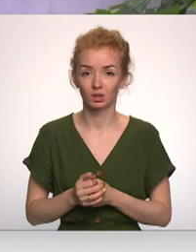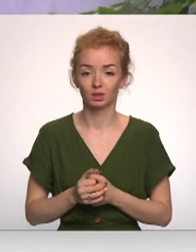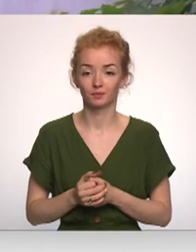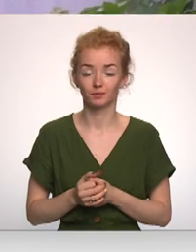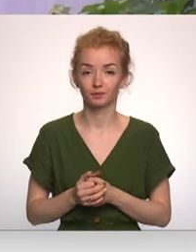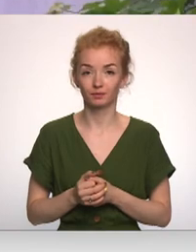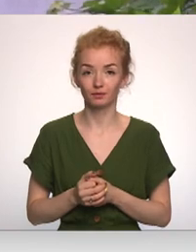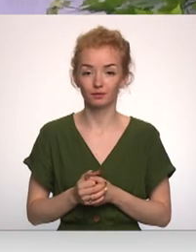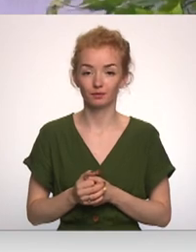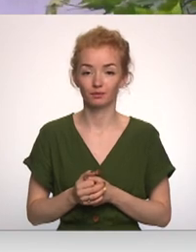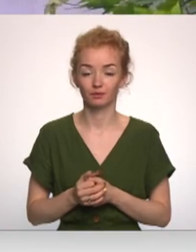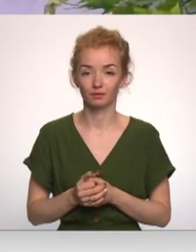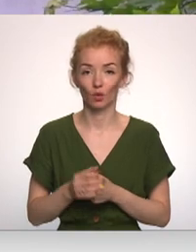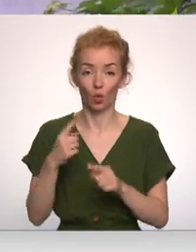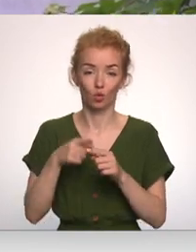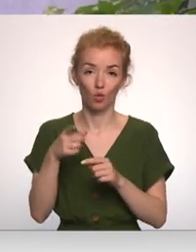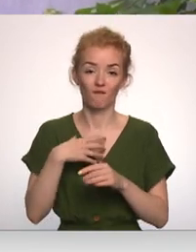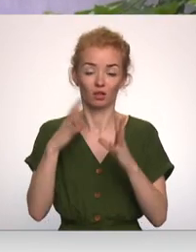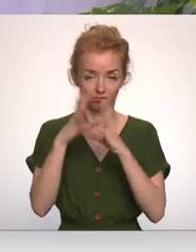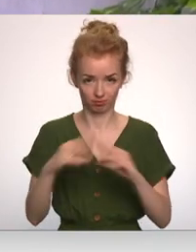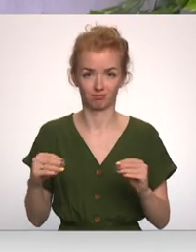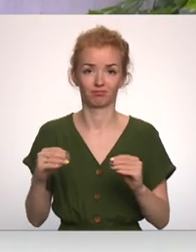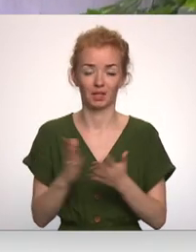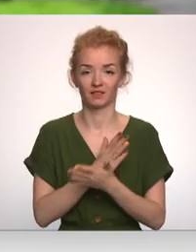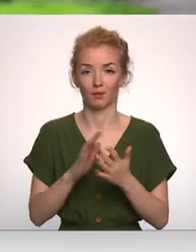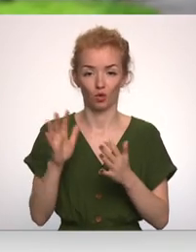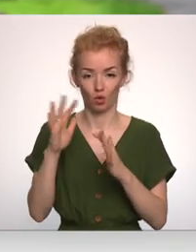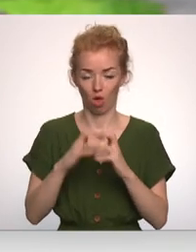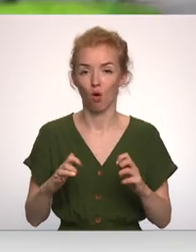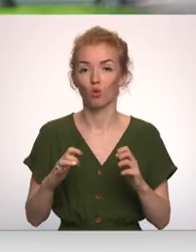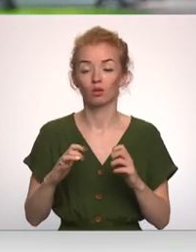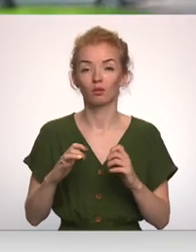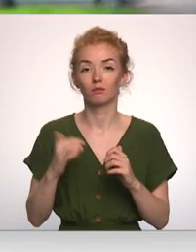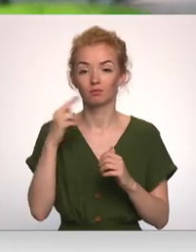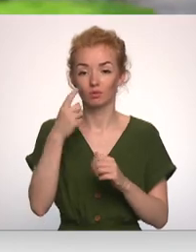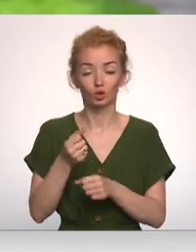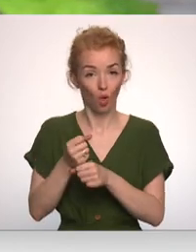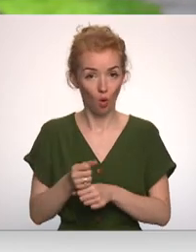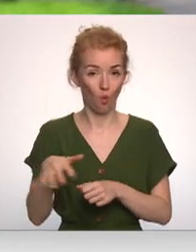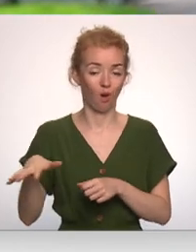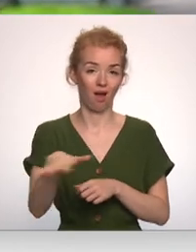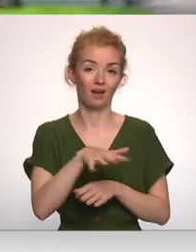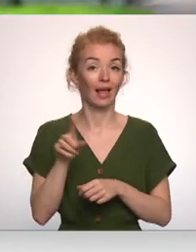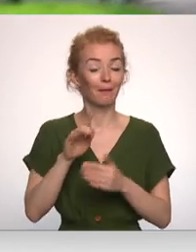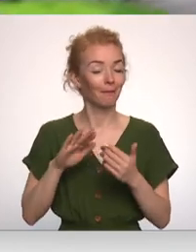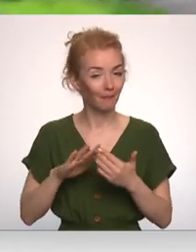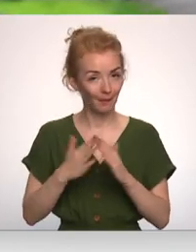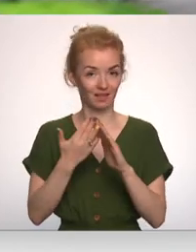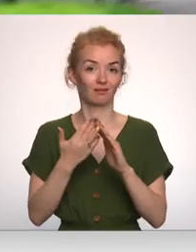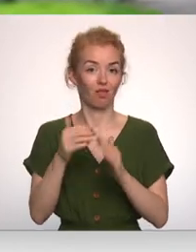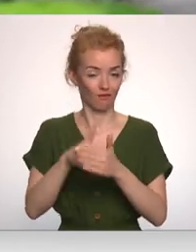Tomēr risinājums jāroda tā, gribētos teikt. Tomēr sloki ir tā kā pilsēta